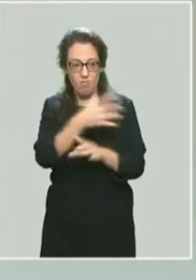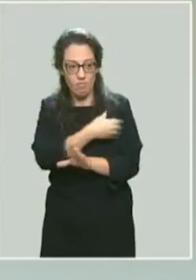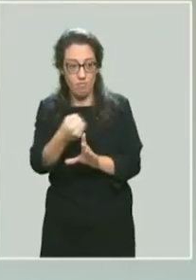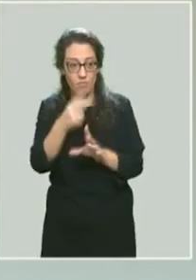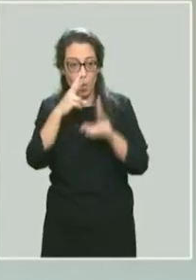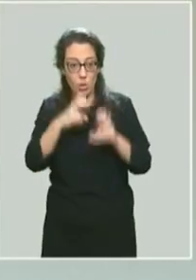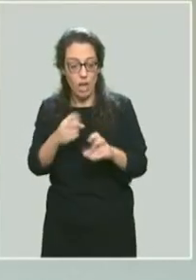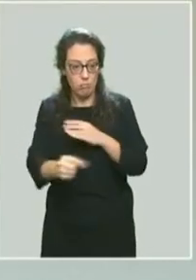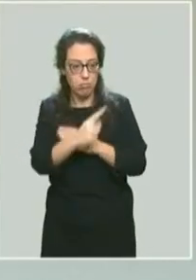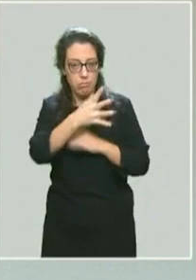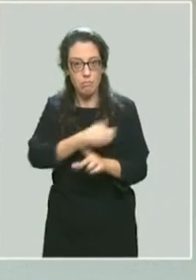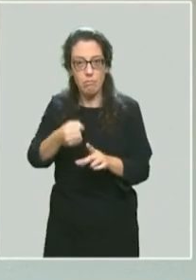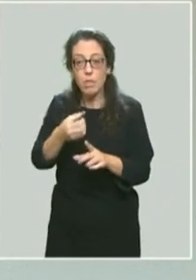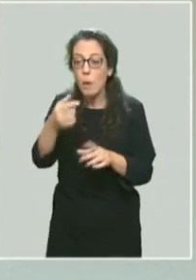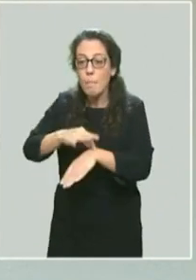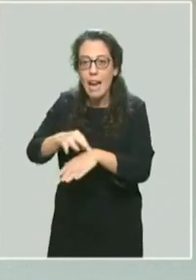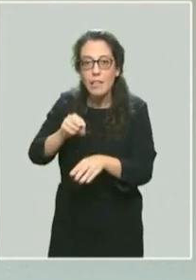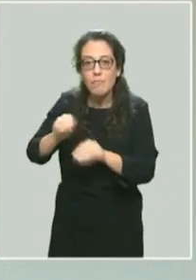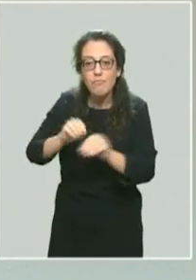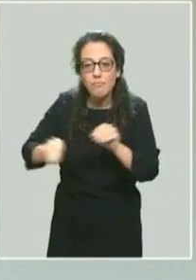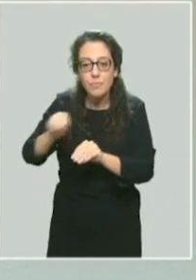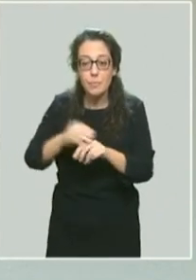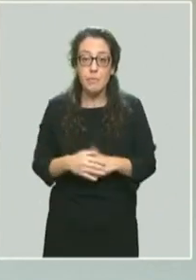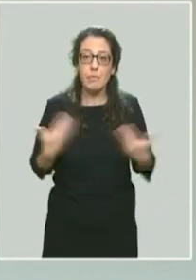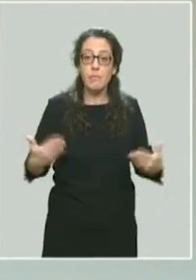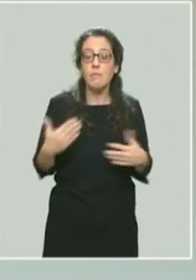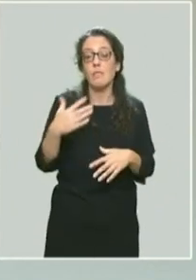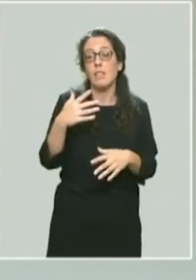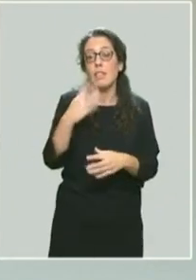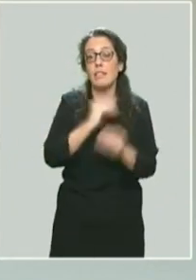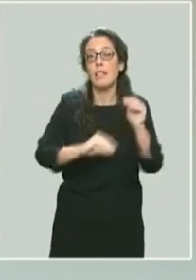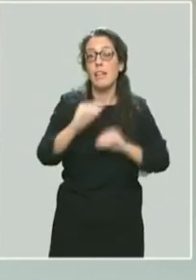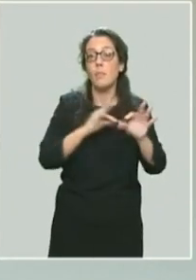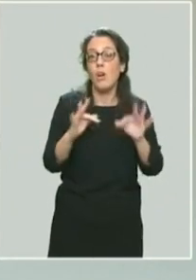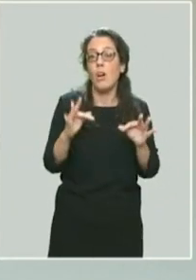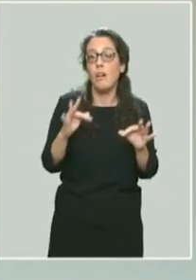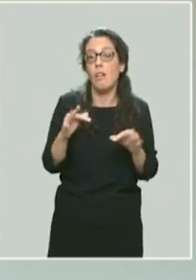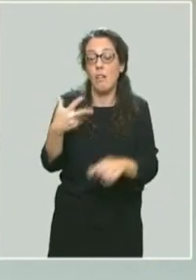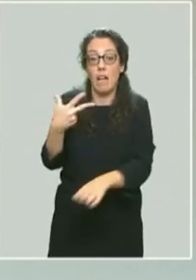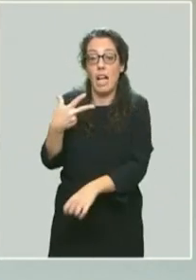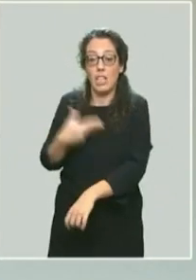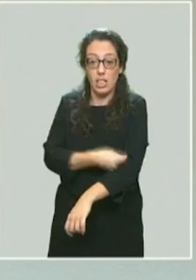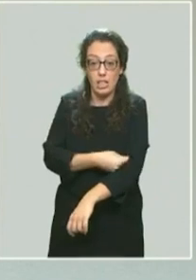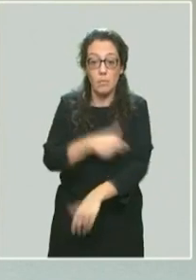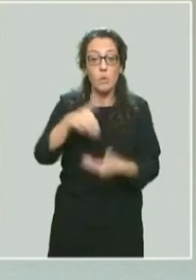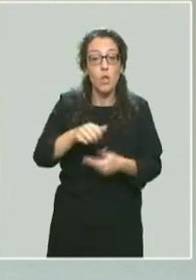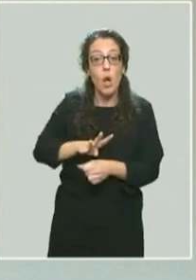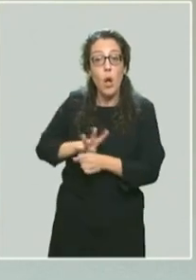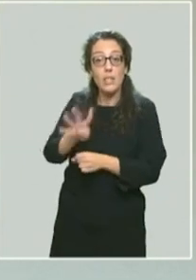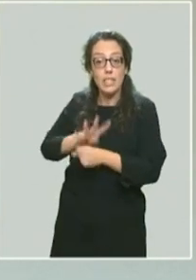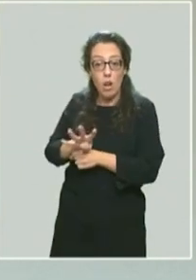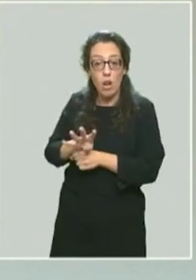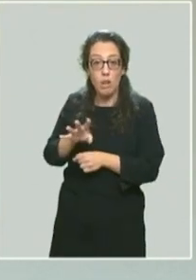Depuis quelques mois, nous disposons ainsi d'un traitement qu'on a à base d'anticorps dirigés contre le virus, un traitement injectable qui nécessite d'être